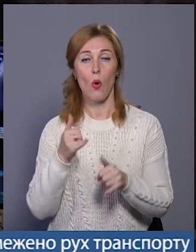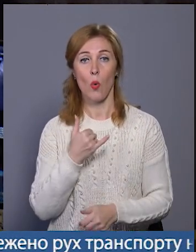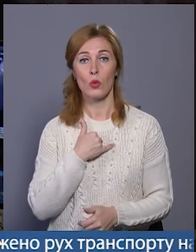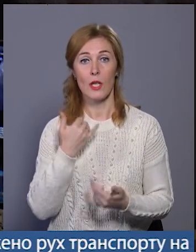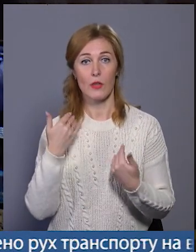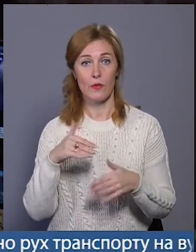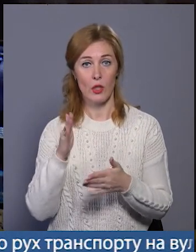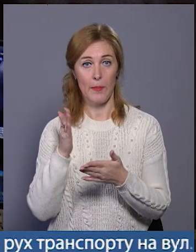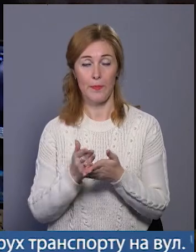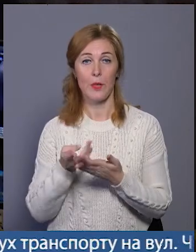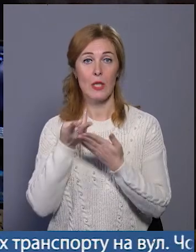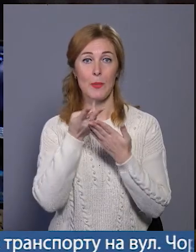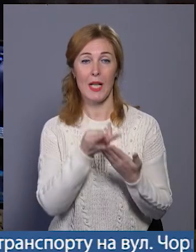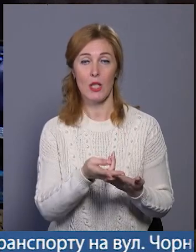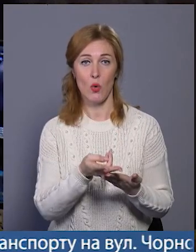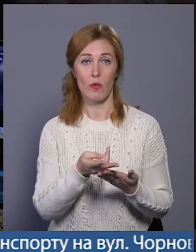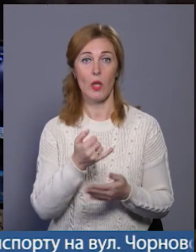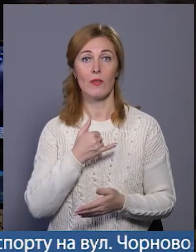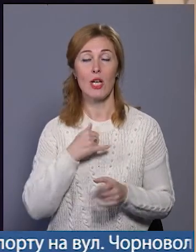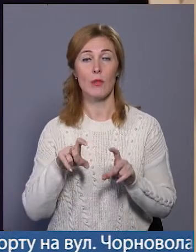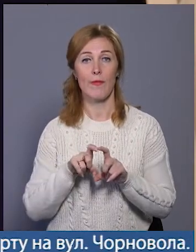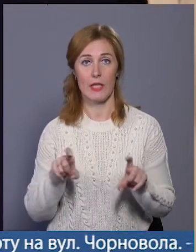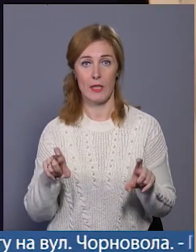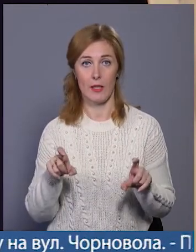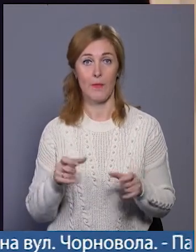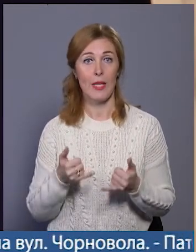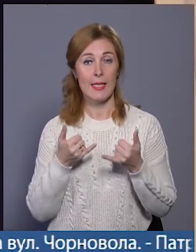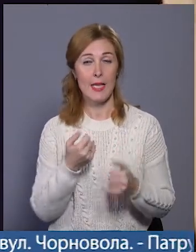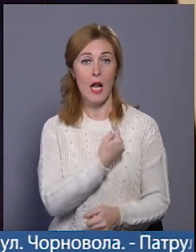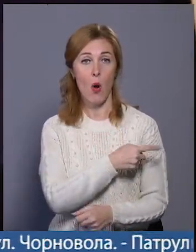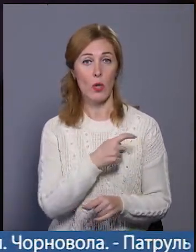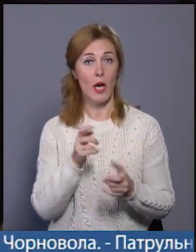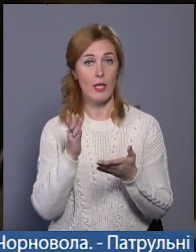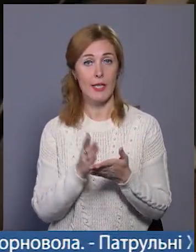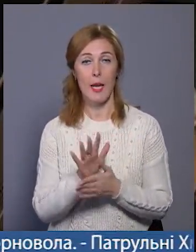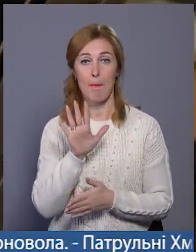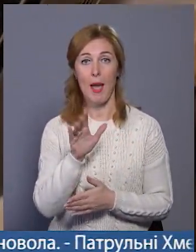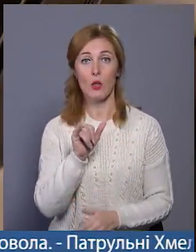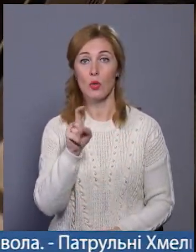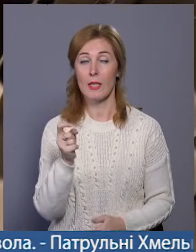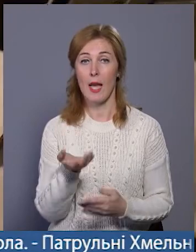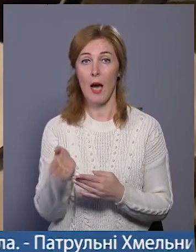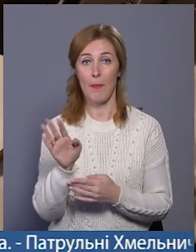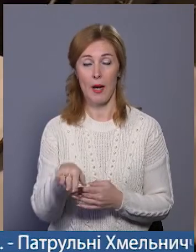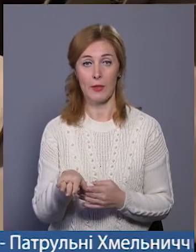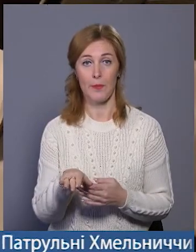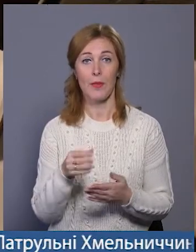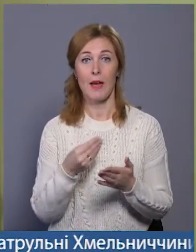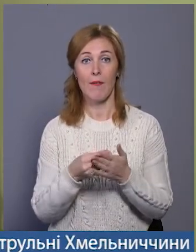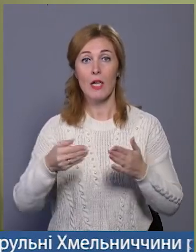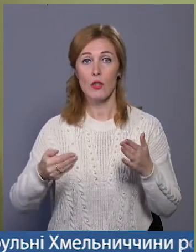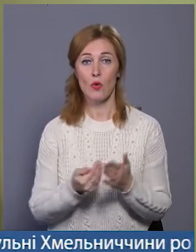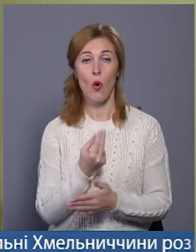госпіталізовані в нашій відділенні. Наразі у лікарні є п'ять УЗД-апаратів. Вартість нового склала 2